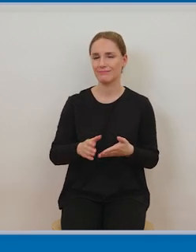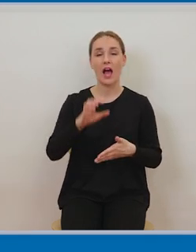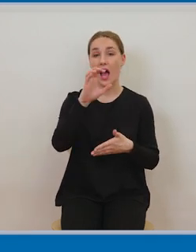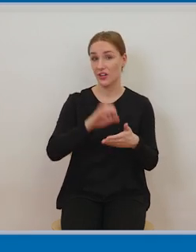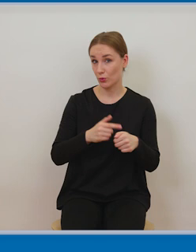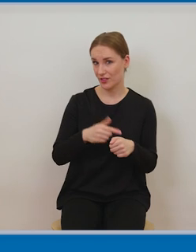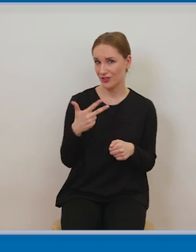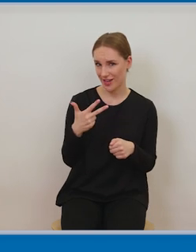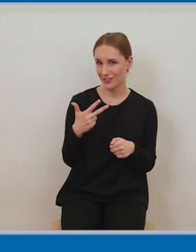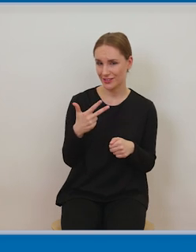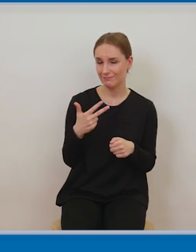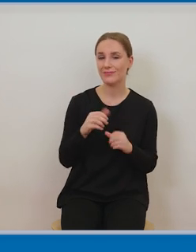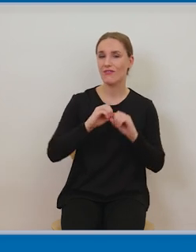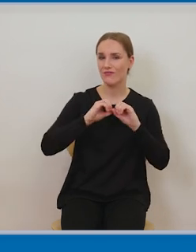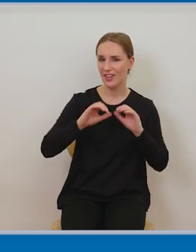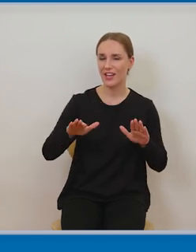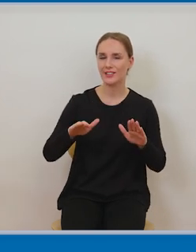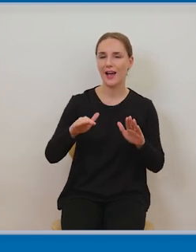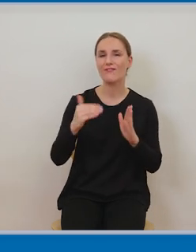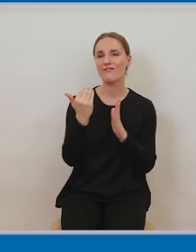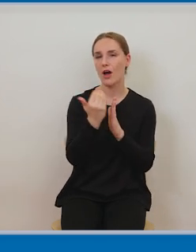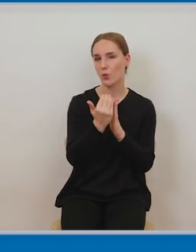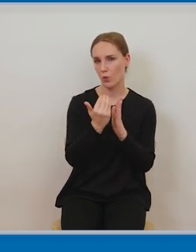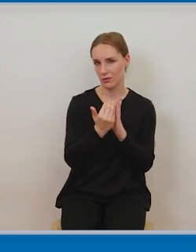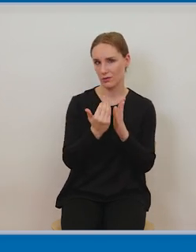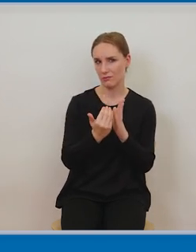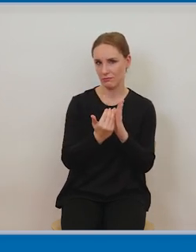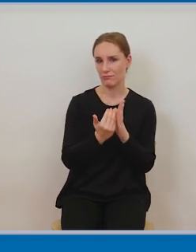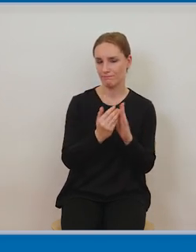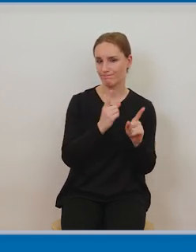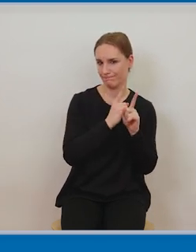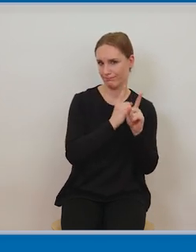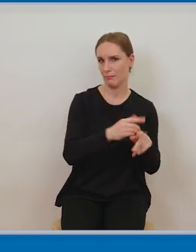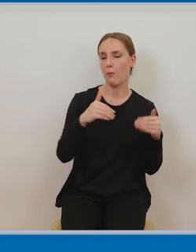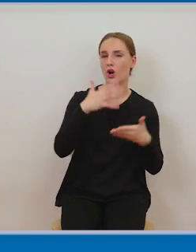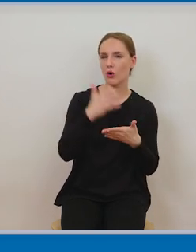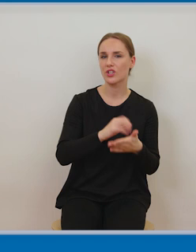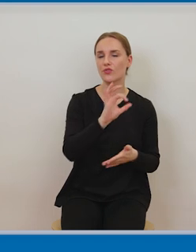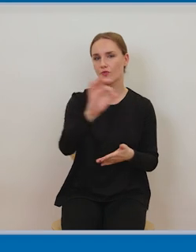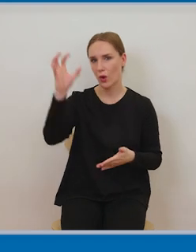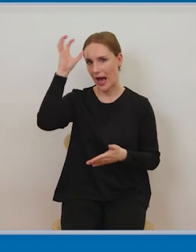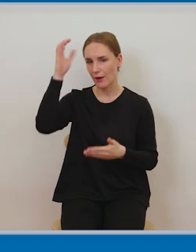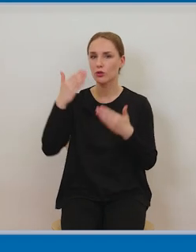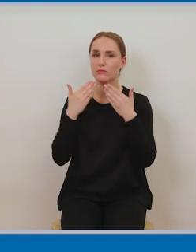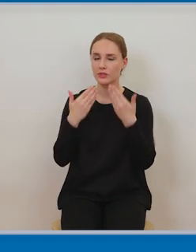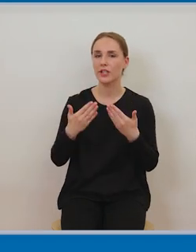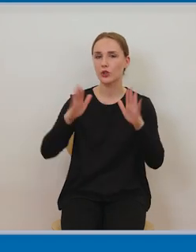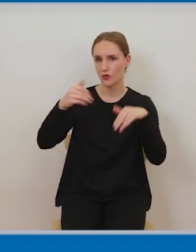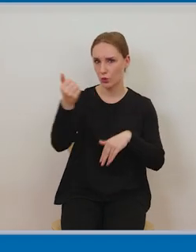wszelkich form dozwolonego użytku, my go będziemy powtarzać, dlatego że należy go zapamiętać, to jest ten warunek wcześniejszego